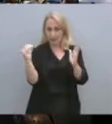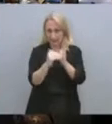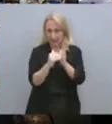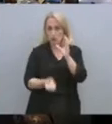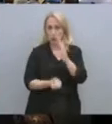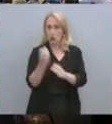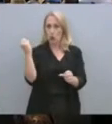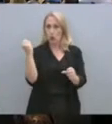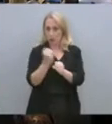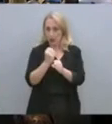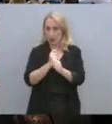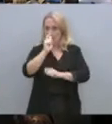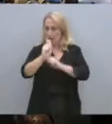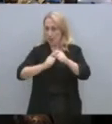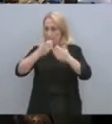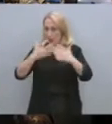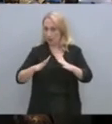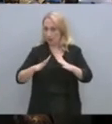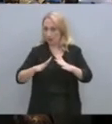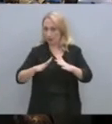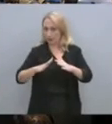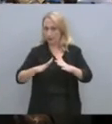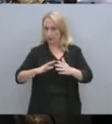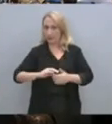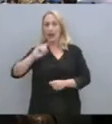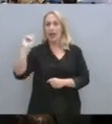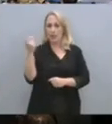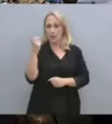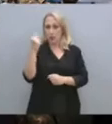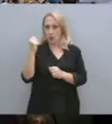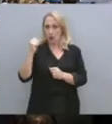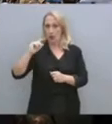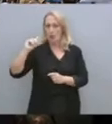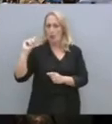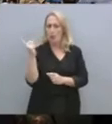δουλειές. Για πρώτη φορά, για πρώτη φορά,